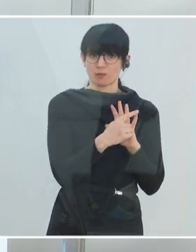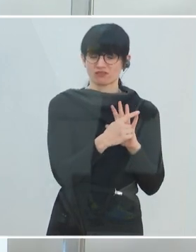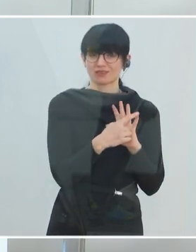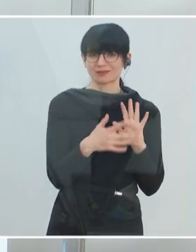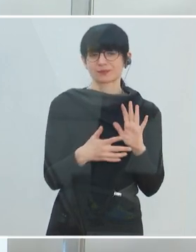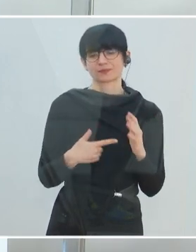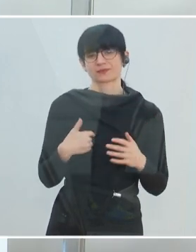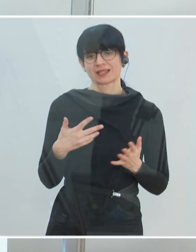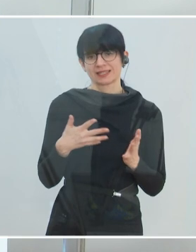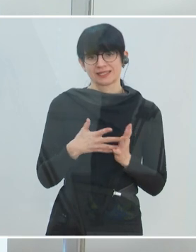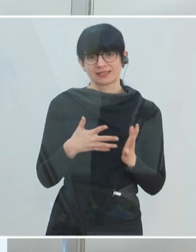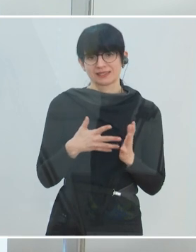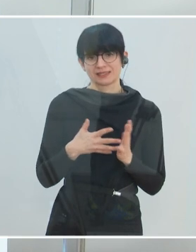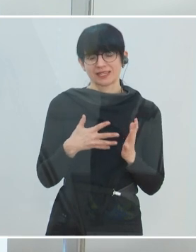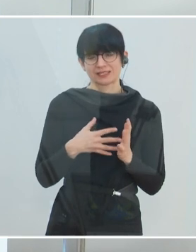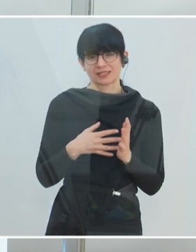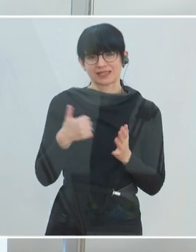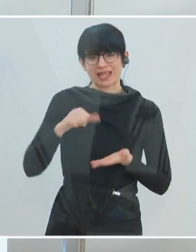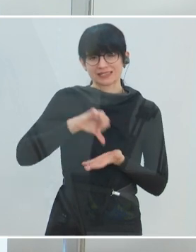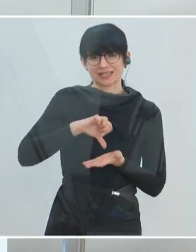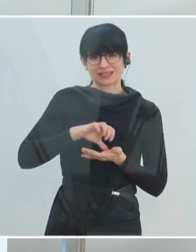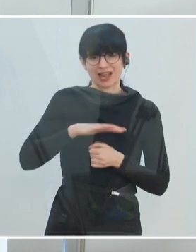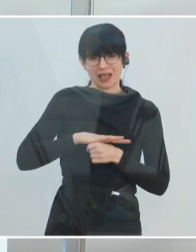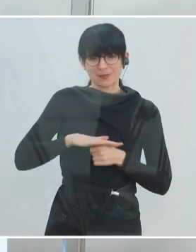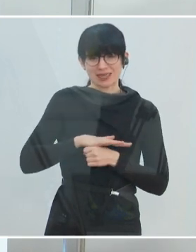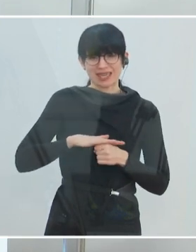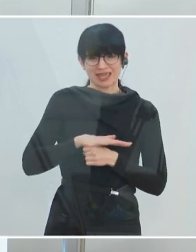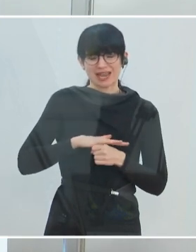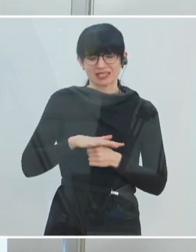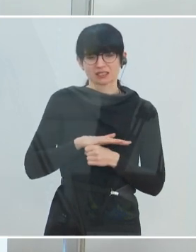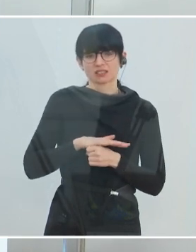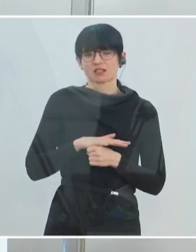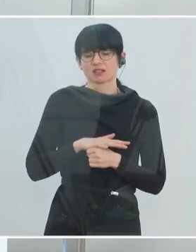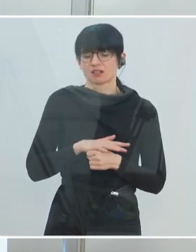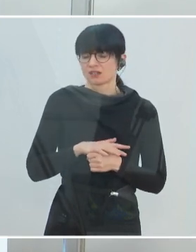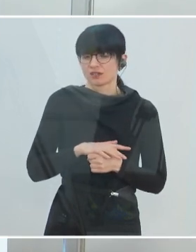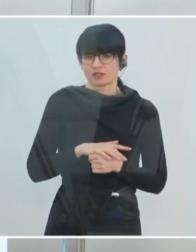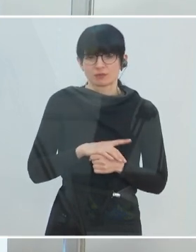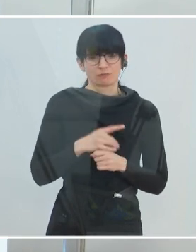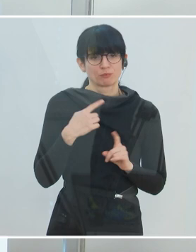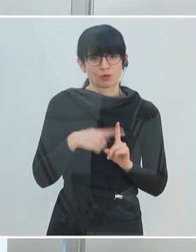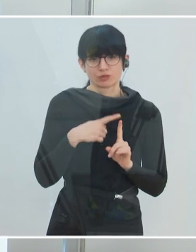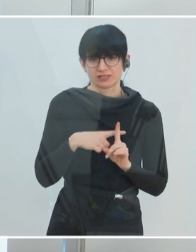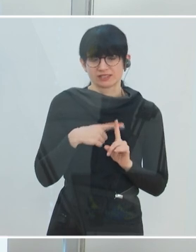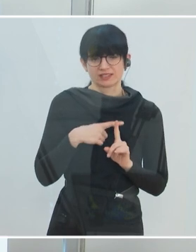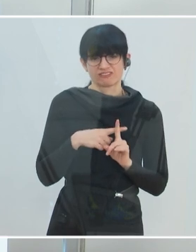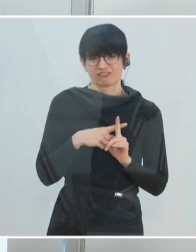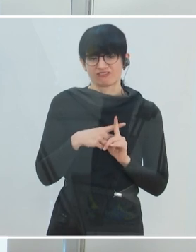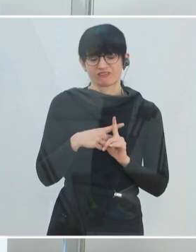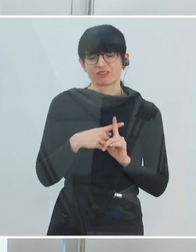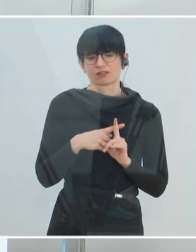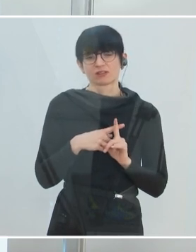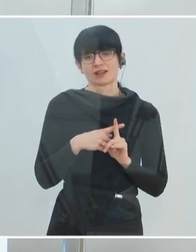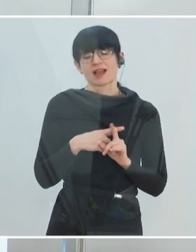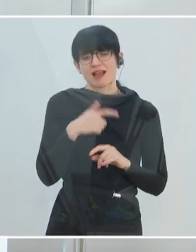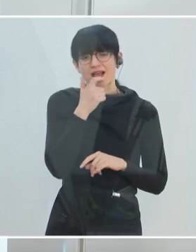natürlich die Testungen, die sich jetzt in einem zentralen Bereich, wo wir so gut wie durch sind, bereits enorm positiv auswirken. Das